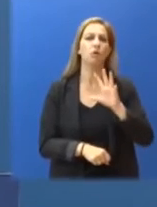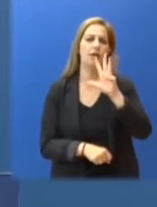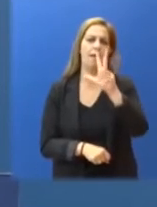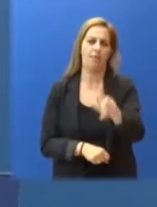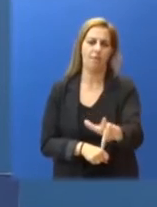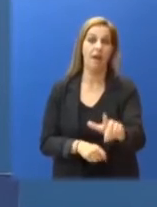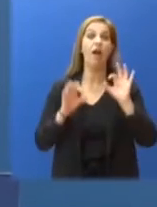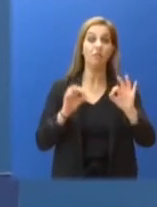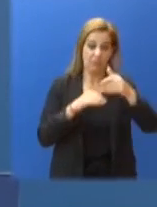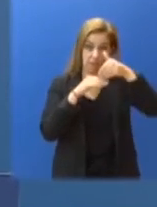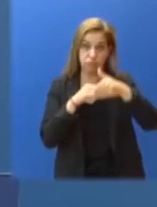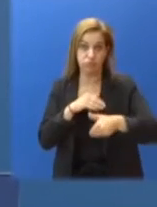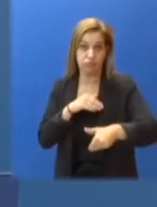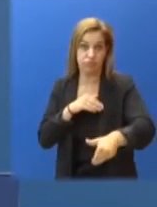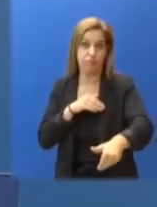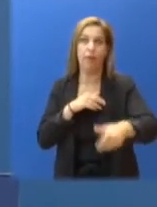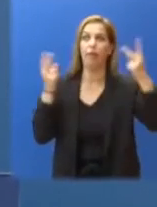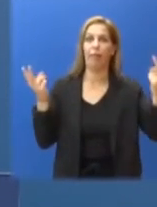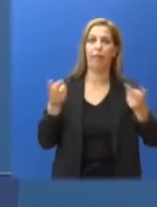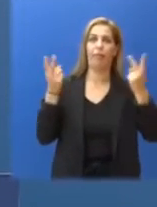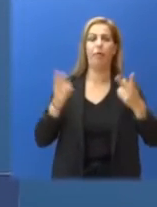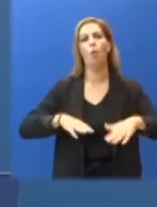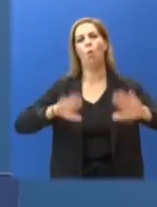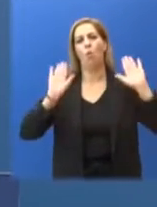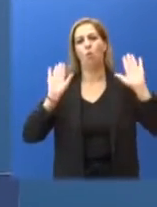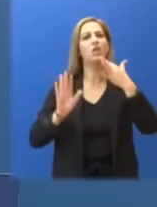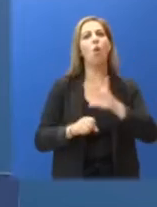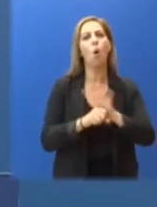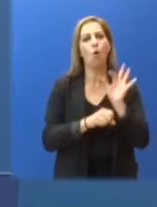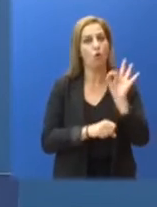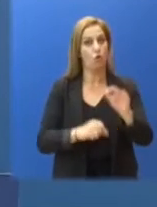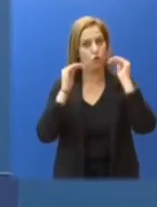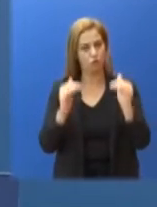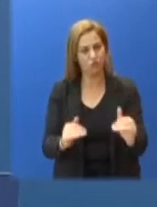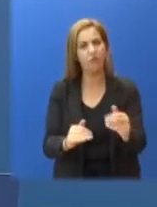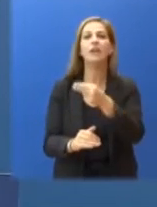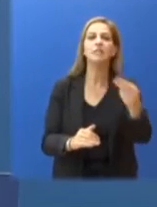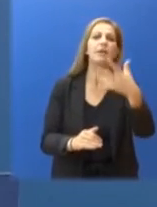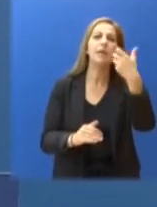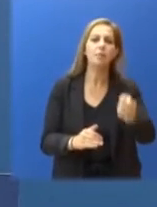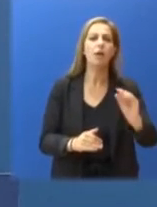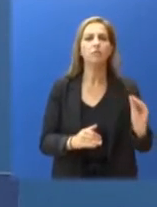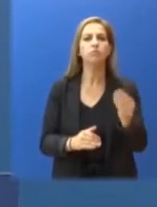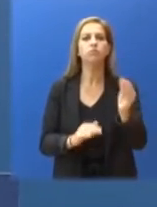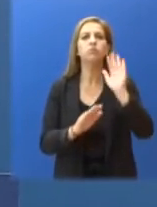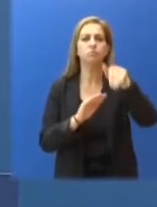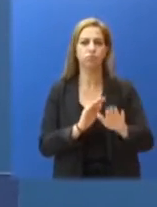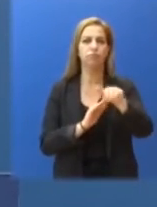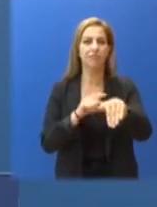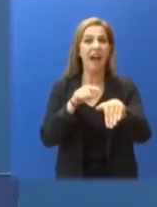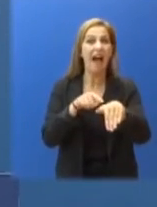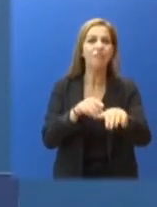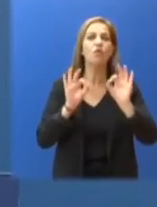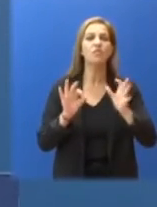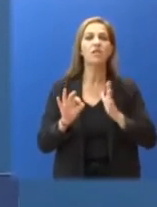δεν θα είναι ανέφελη. Η πανδημία συνεχίζει να προκαλεί αναταράξεις και οι αναταράξεις προκαλούν ανησυχία στους πολίτες. Στη